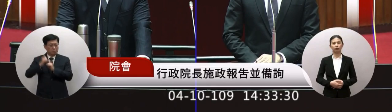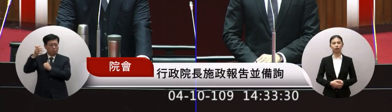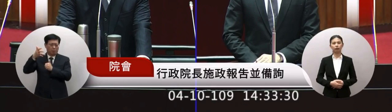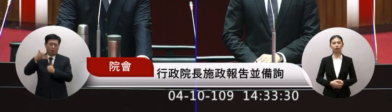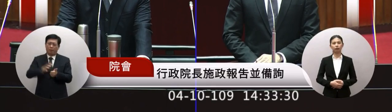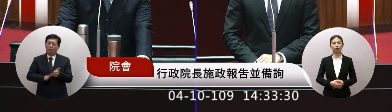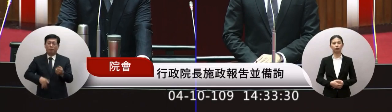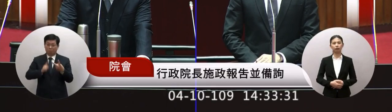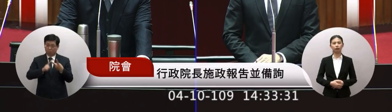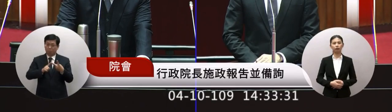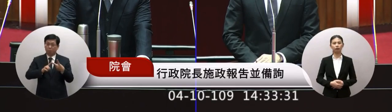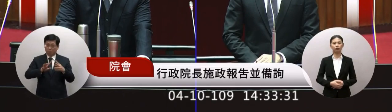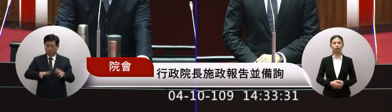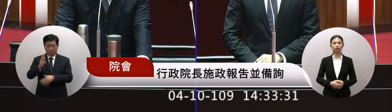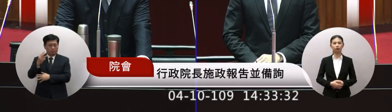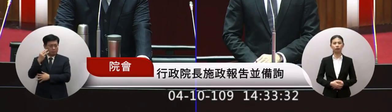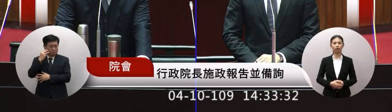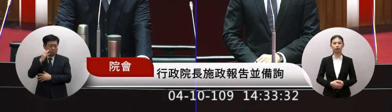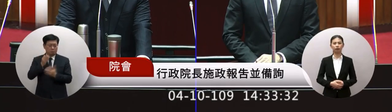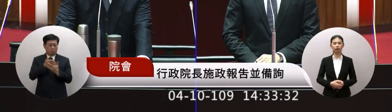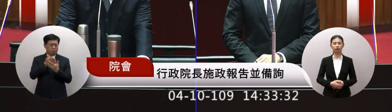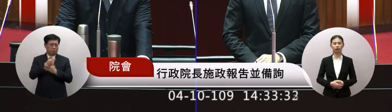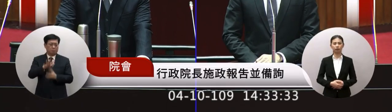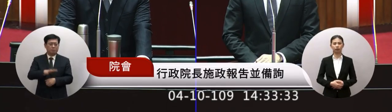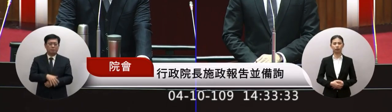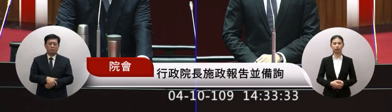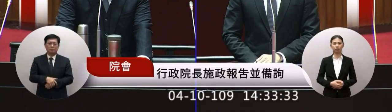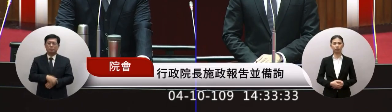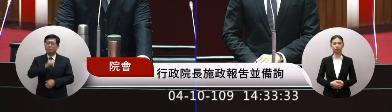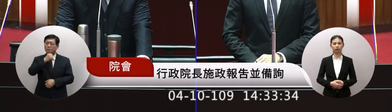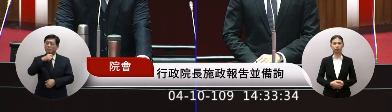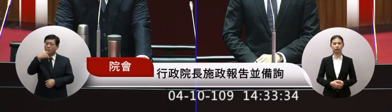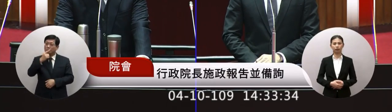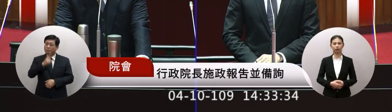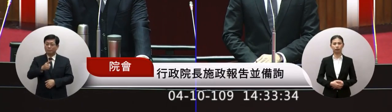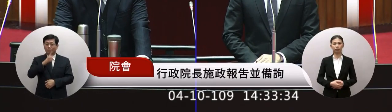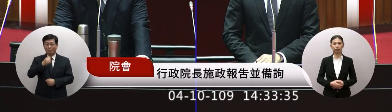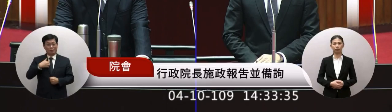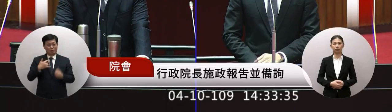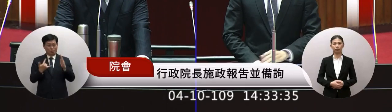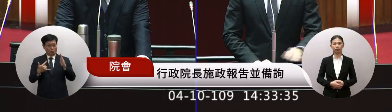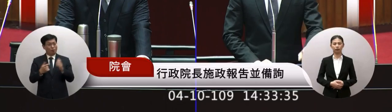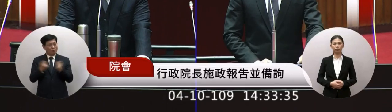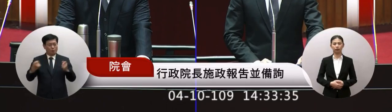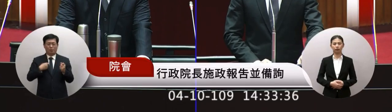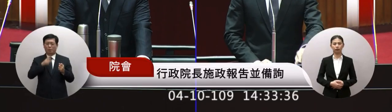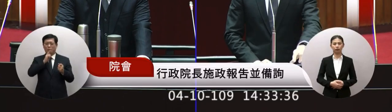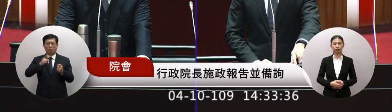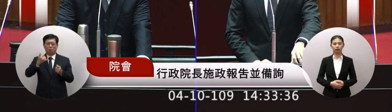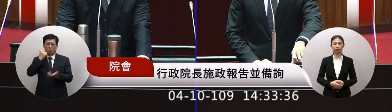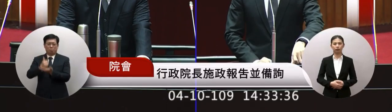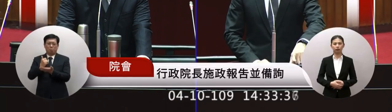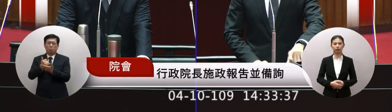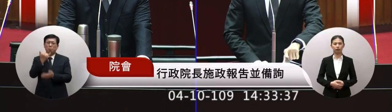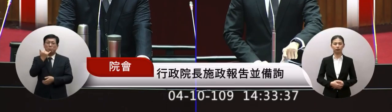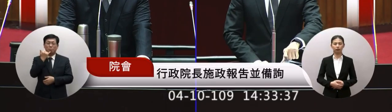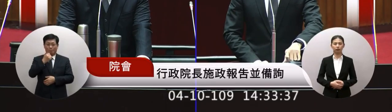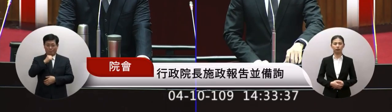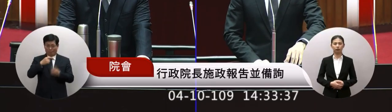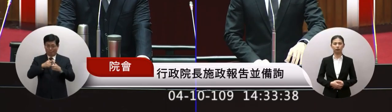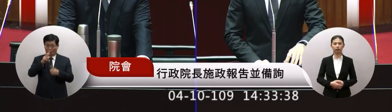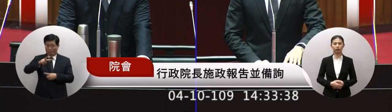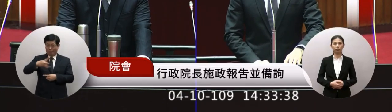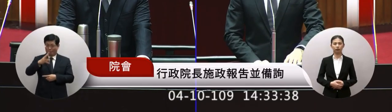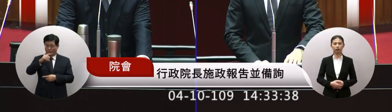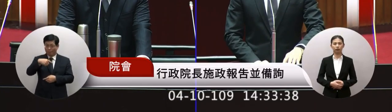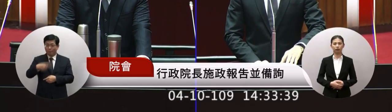素也有政治的現實台灣人說去白腳騎骨人的台灣人兩千三百